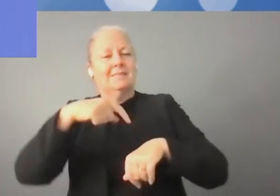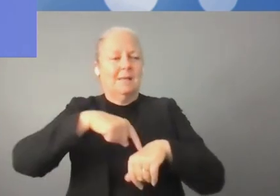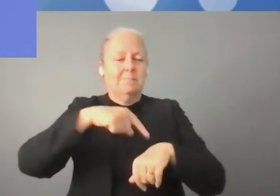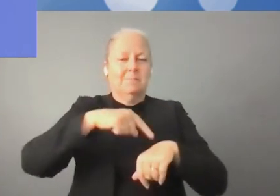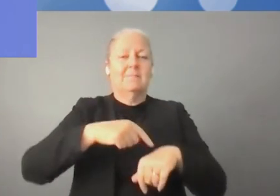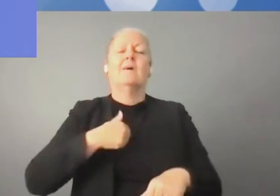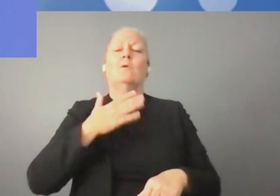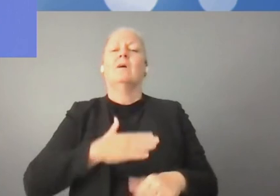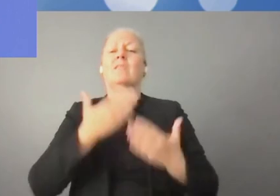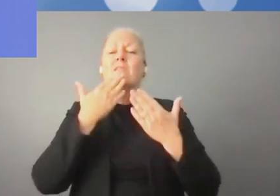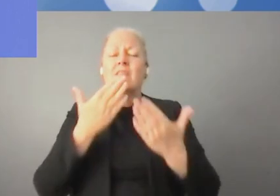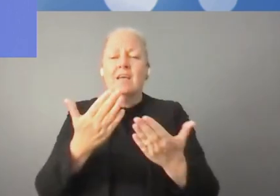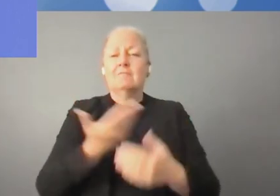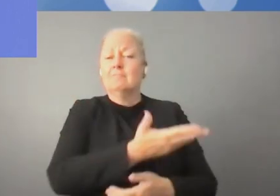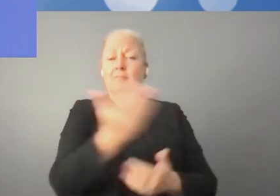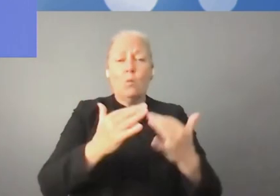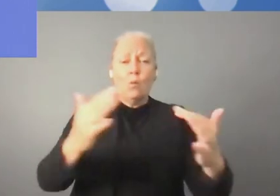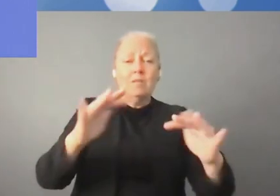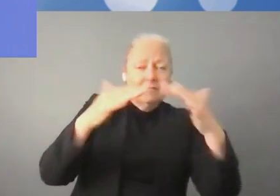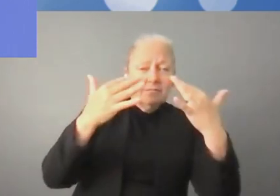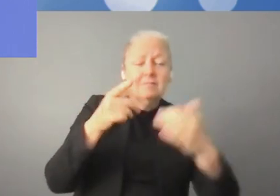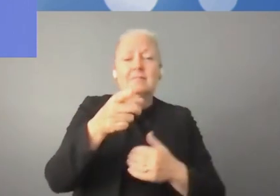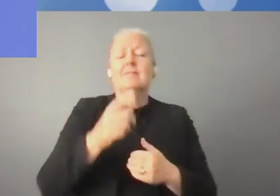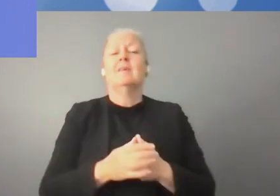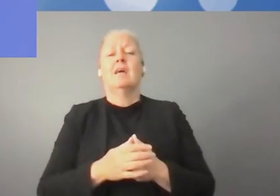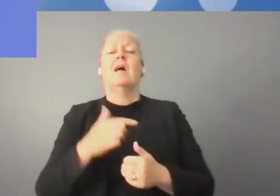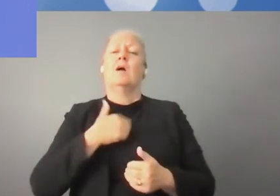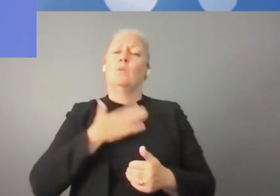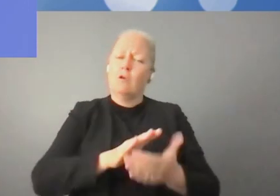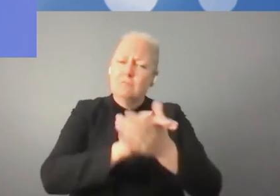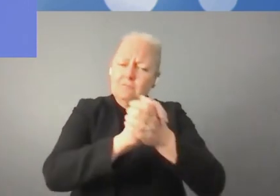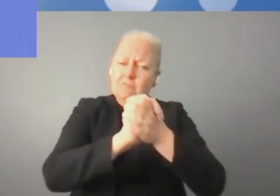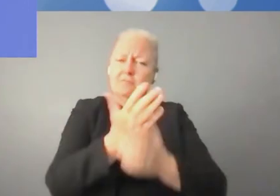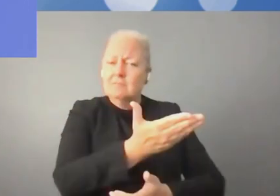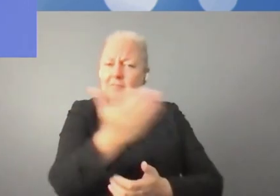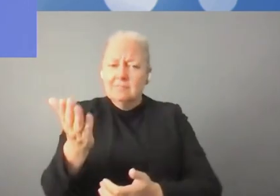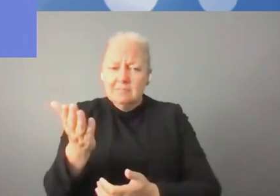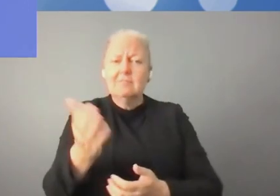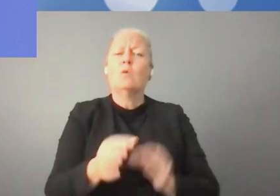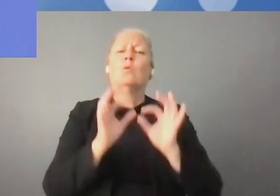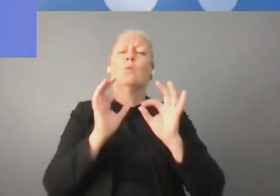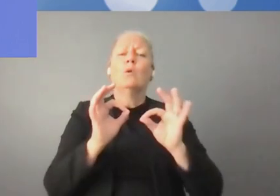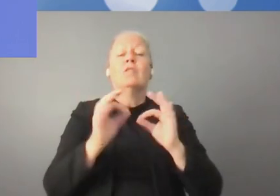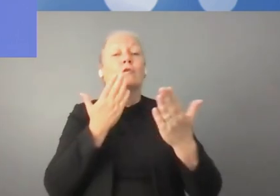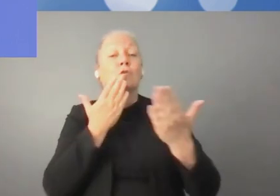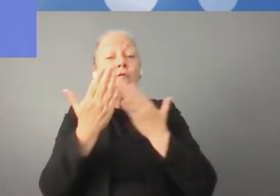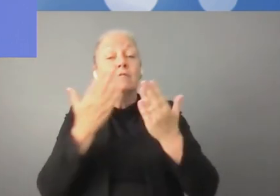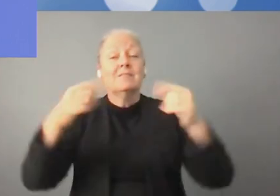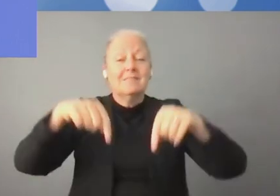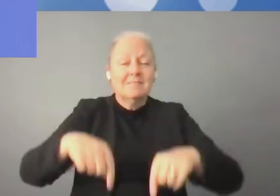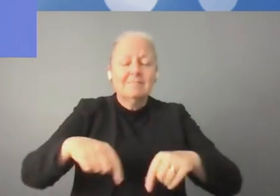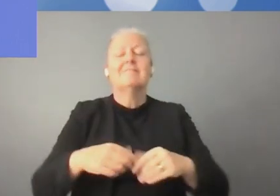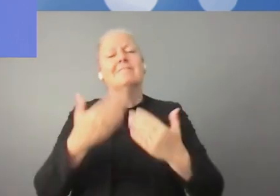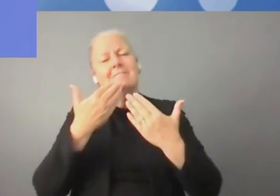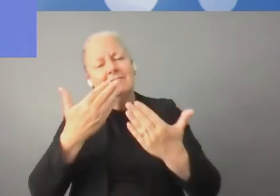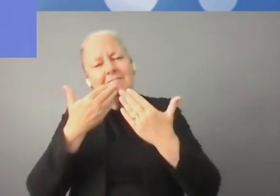ce petit retard, mais je pense que ça a en voulu la peine. Merci aux auditeurs, merci de votre attention. Je vous souhaite